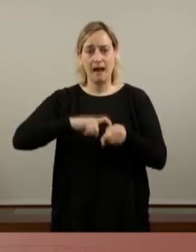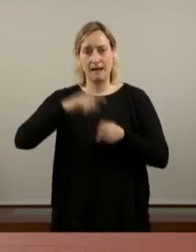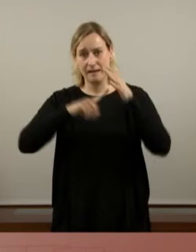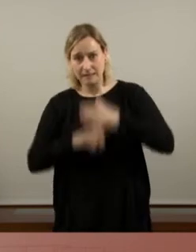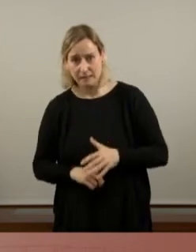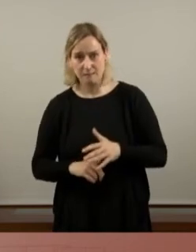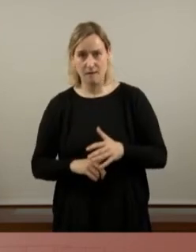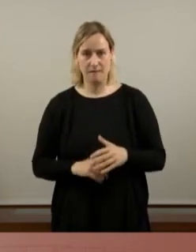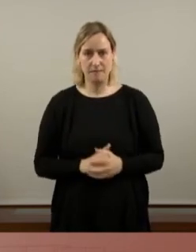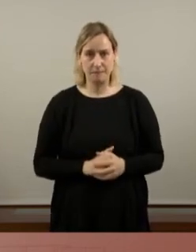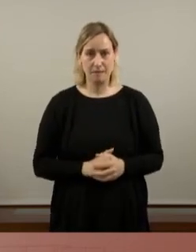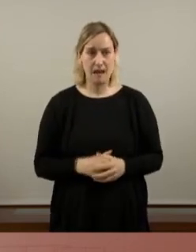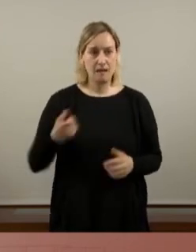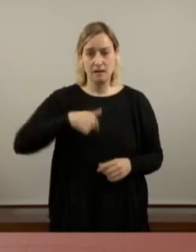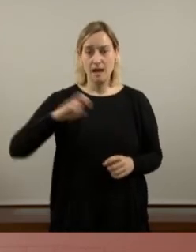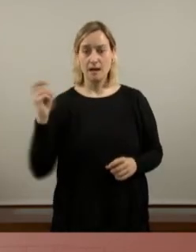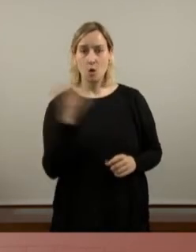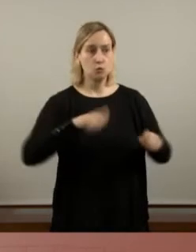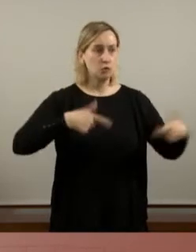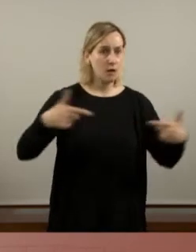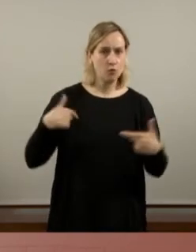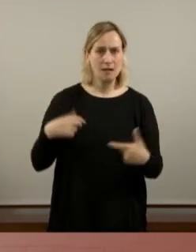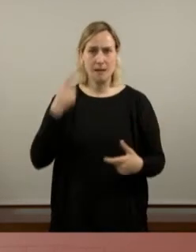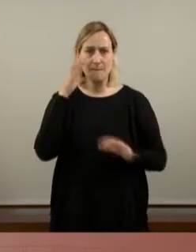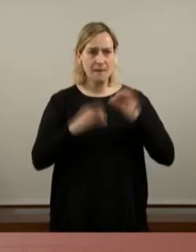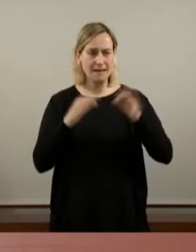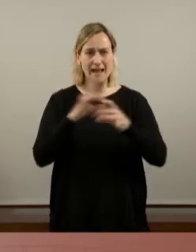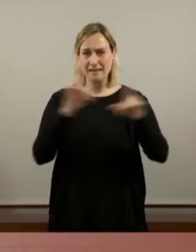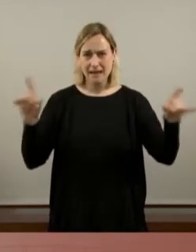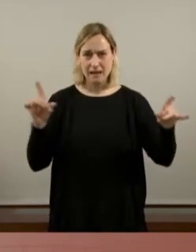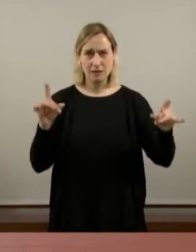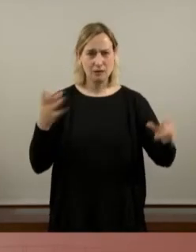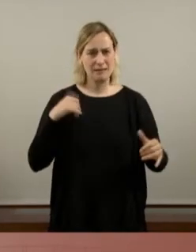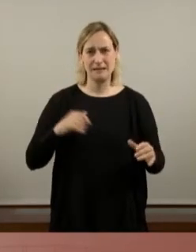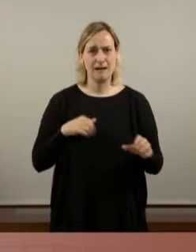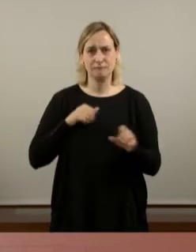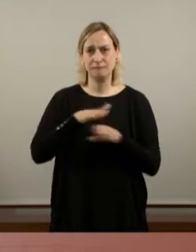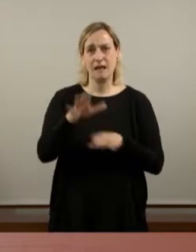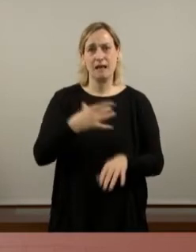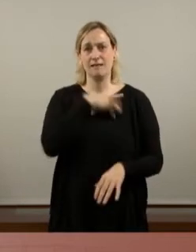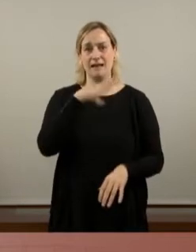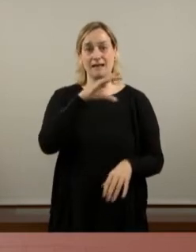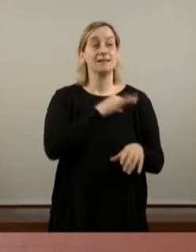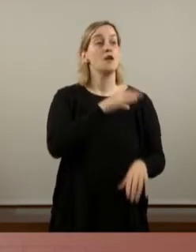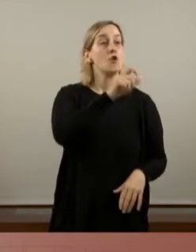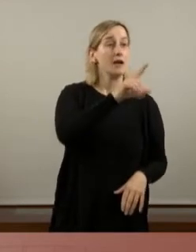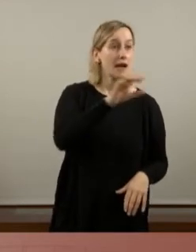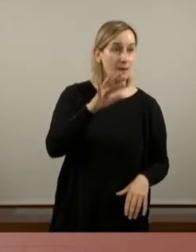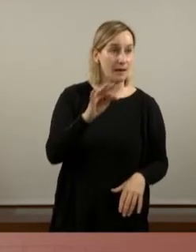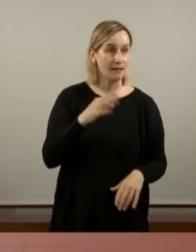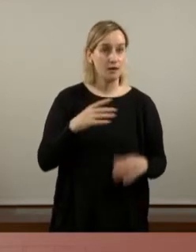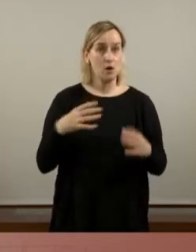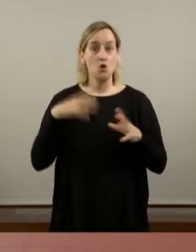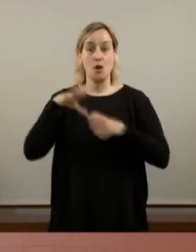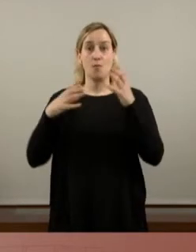hi tenim recursos naturals en perill. tenim un territori massa devastat, senyor Calvet, i una bombolla del totxo que ens